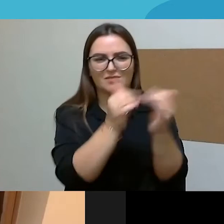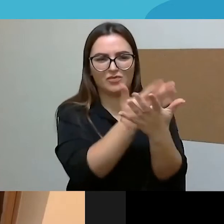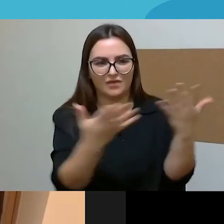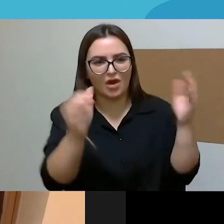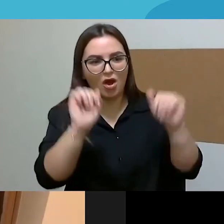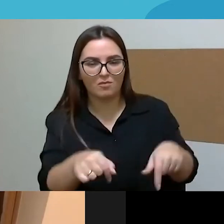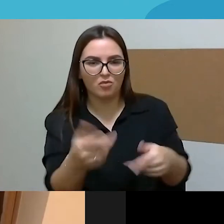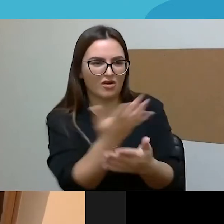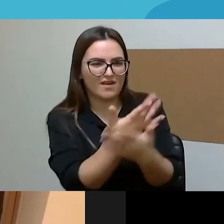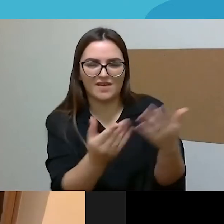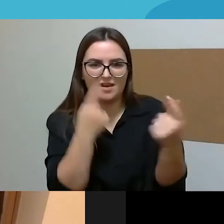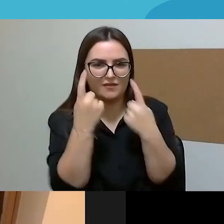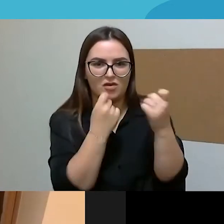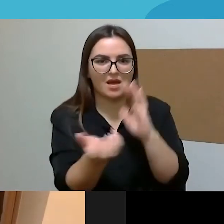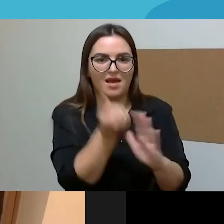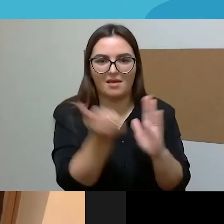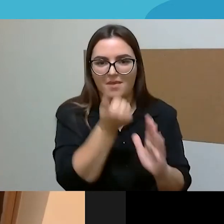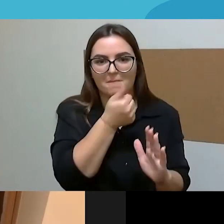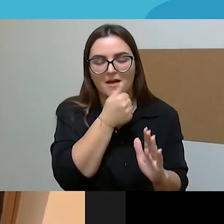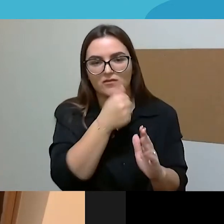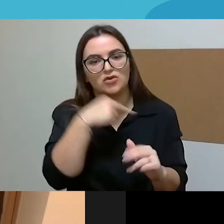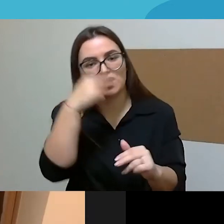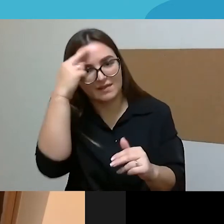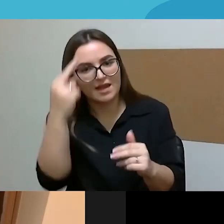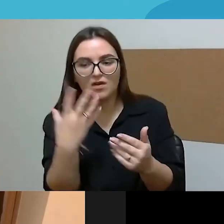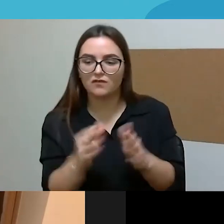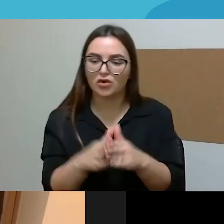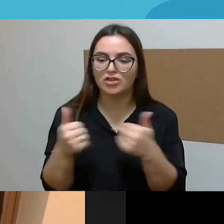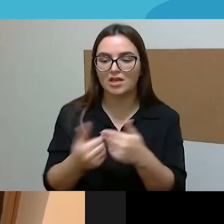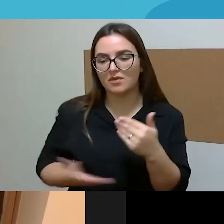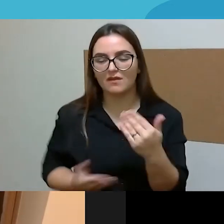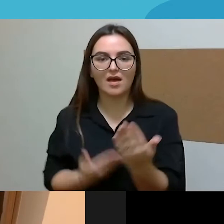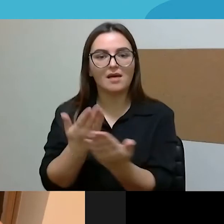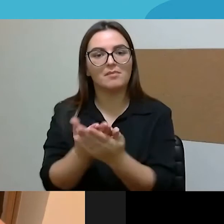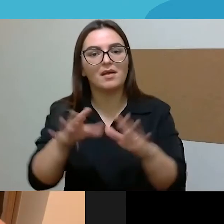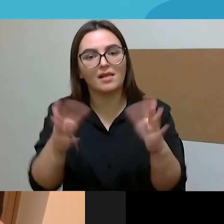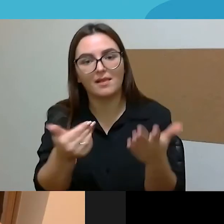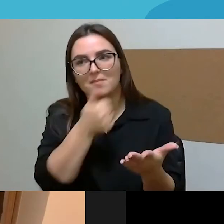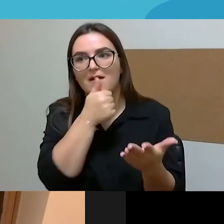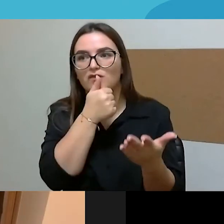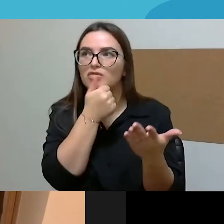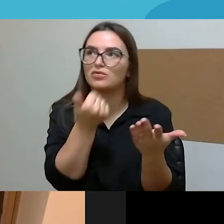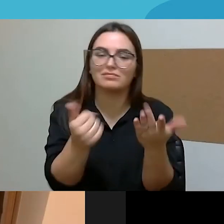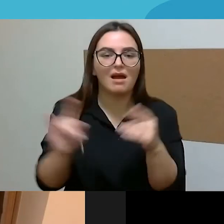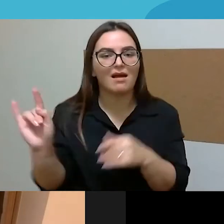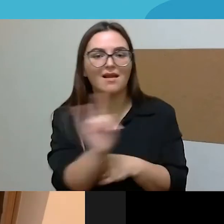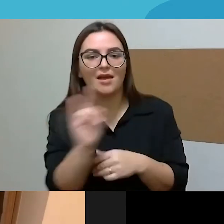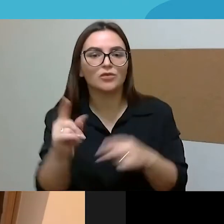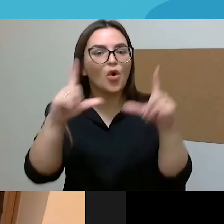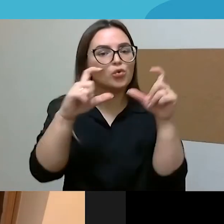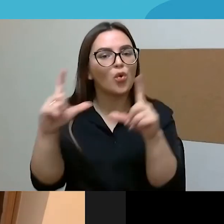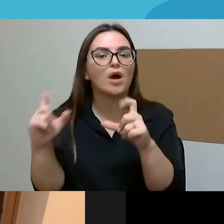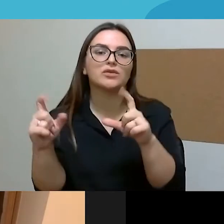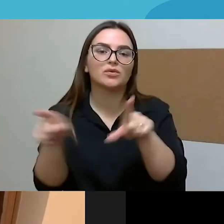pristato savo šeimininį gyvenimą. Ir jis nėra labai reprezentatyvus. Gražios kalėdinės nuotraukos, ten su režisuotos